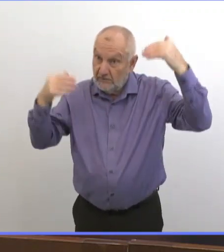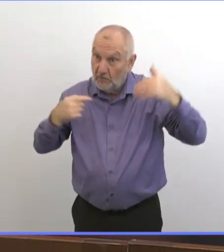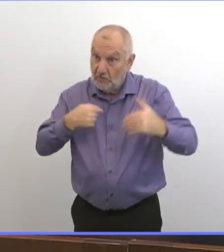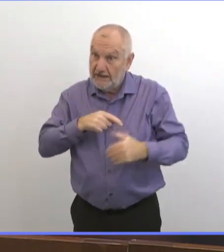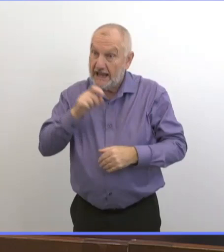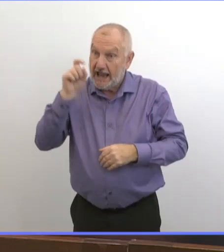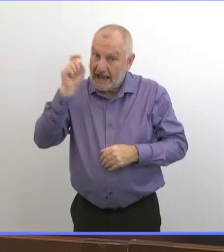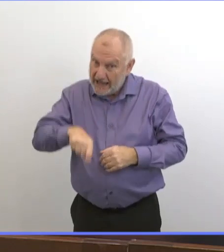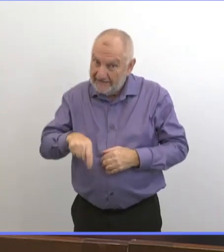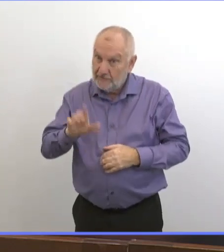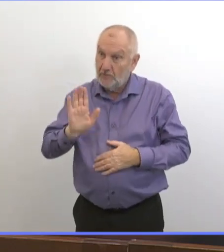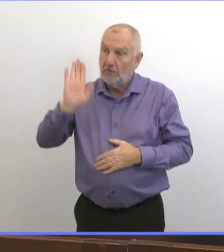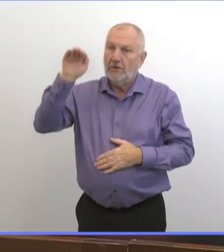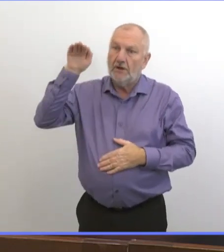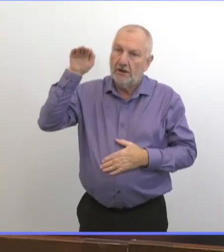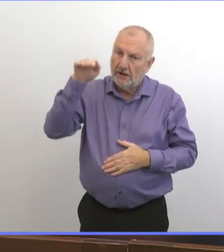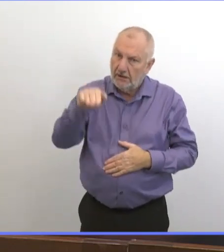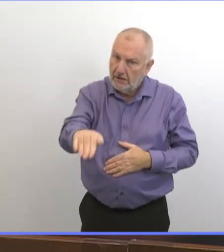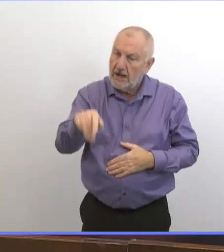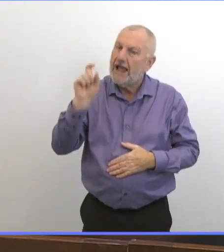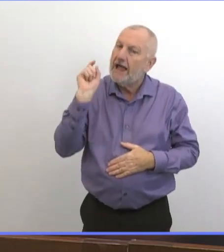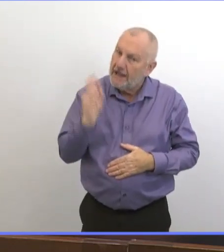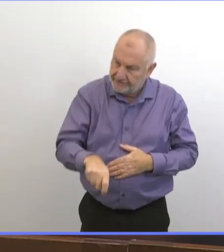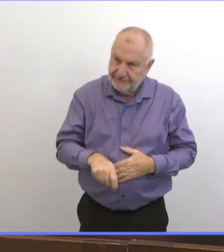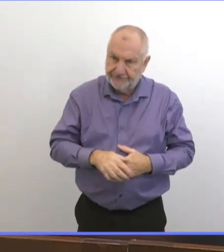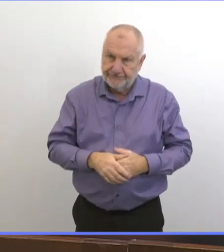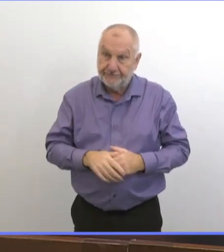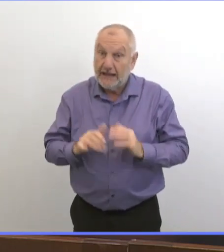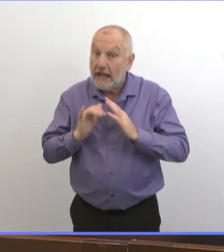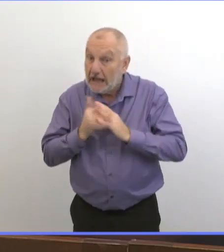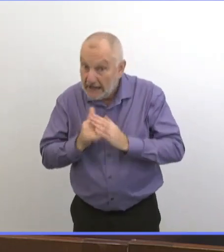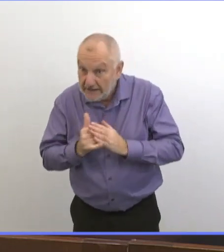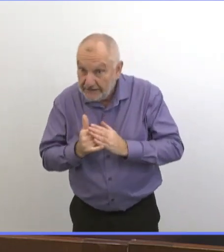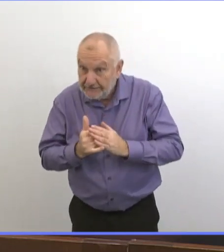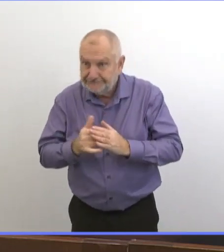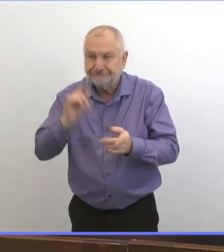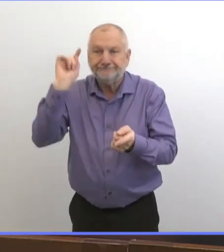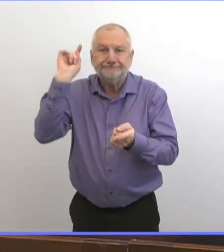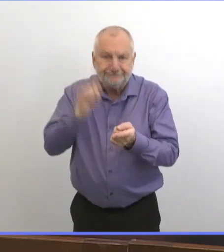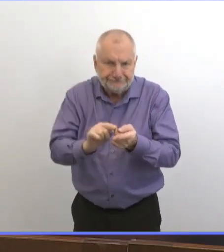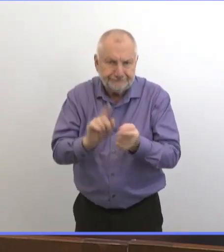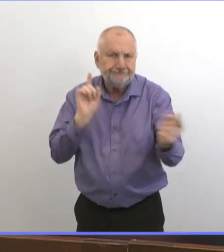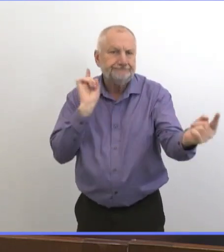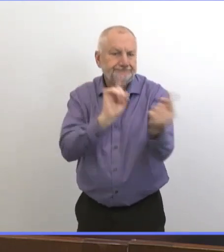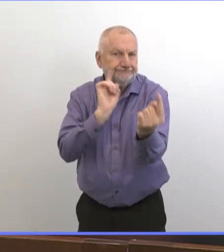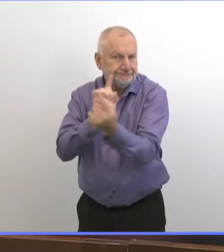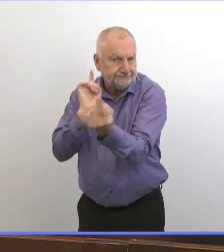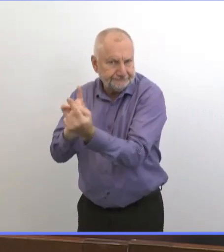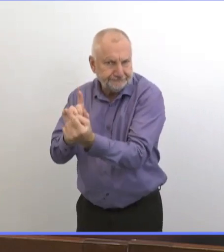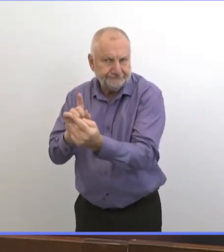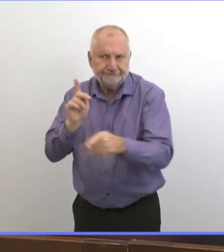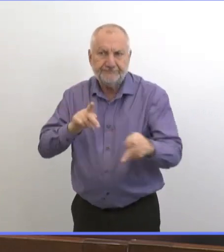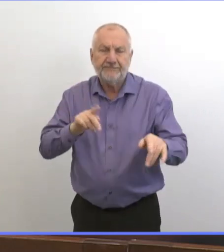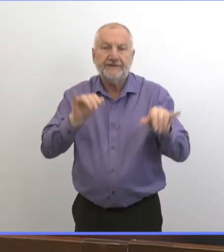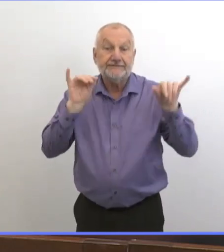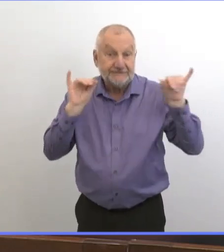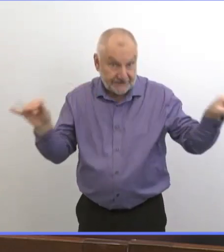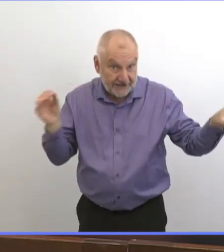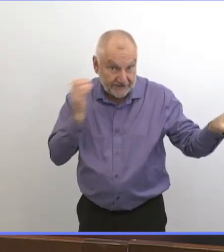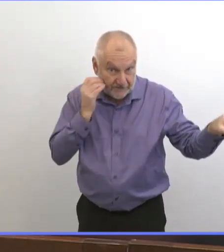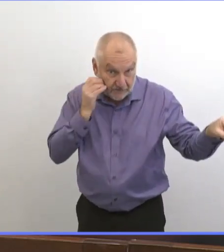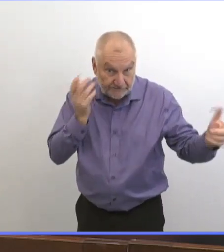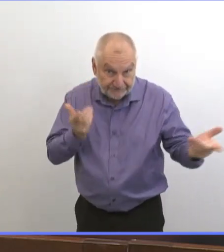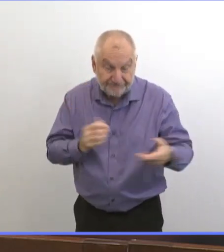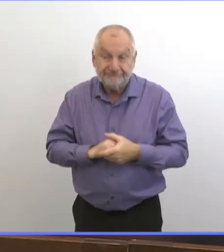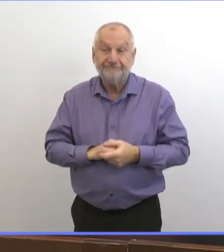'heure actuelle. Il faut faire baisser les chiffres. Et la manière la plus sécuritaire de faire ça, c'est de réduire le nombre de contacts que vous avez. Et le meilleur moyen de faire